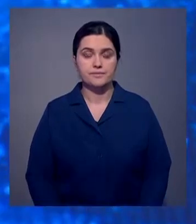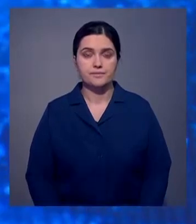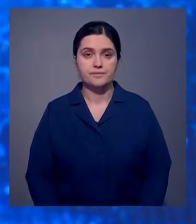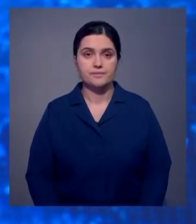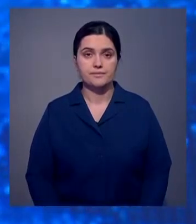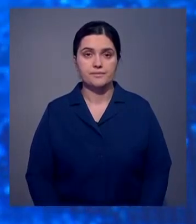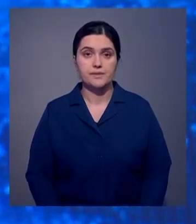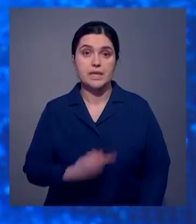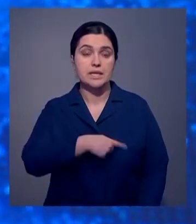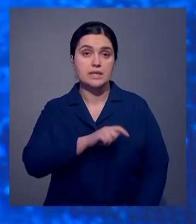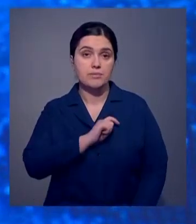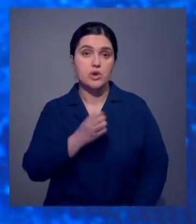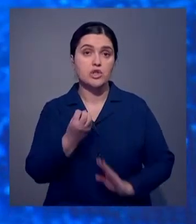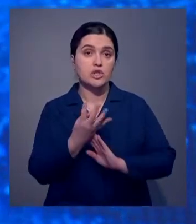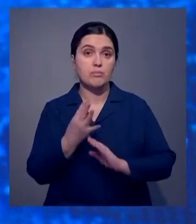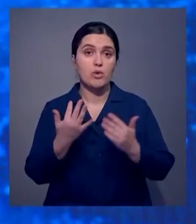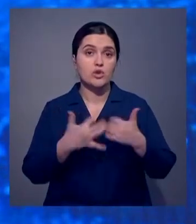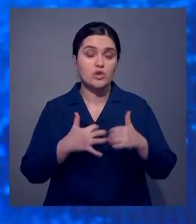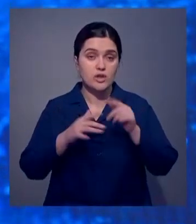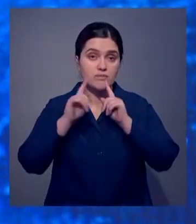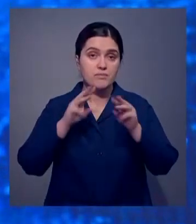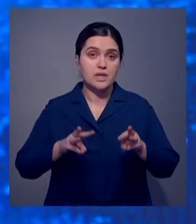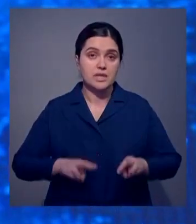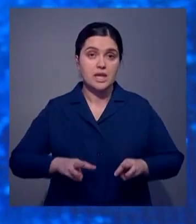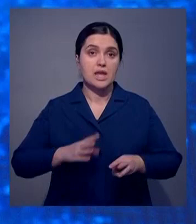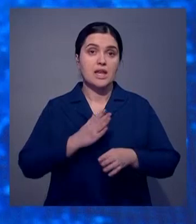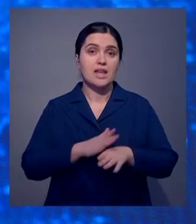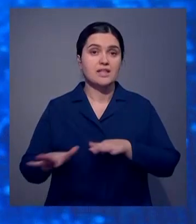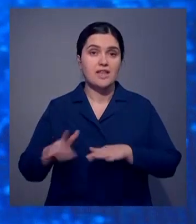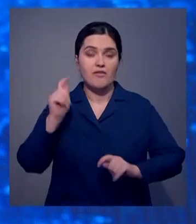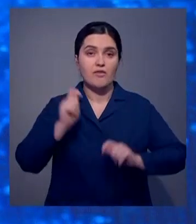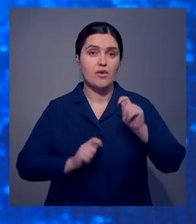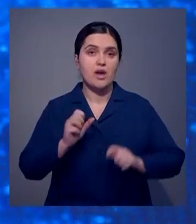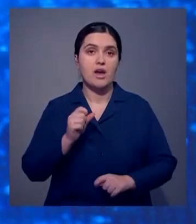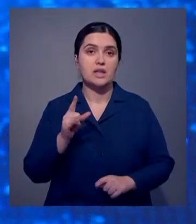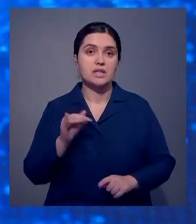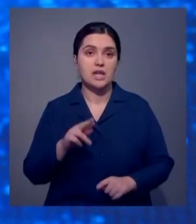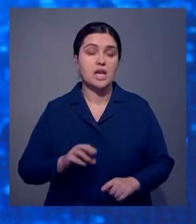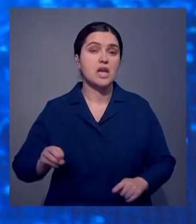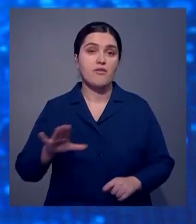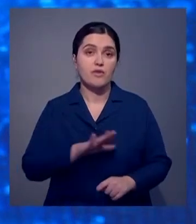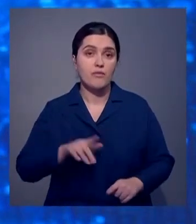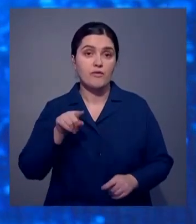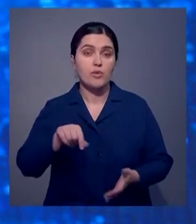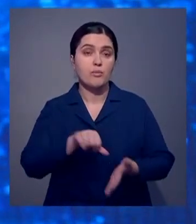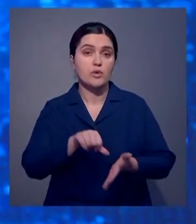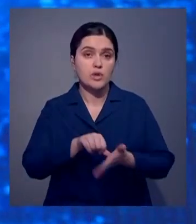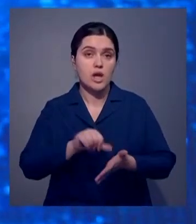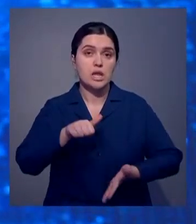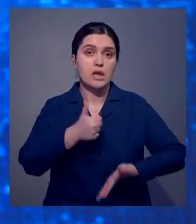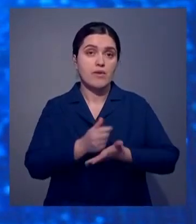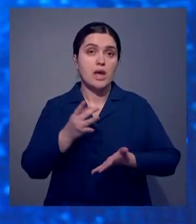В Мадриде началось 14-е по счету совещание министров иностранных дел форума «Азия-Европа». В нем принимает участие глава МИД